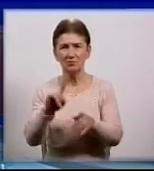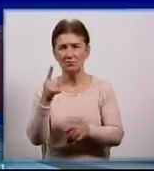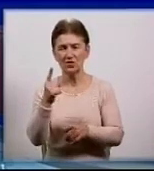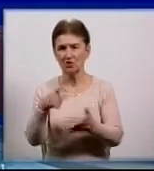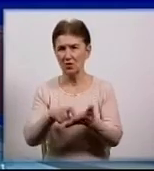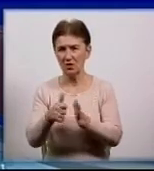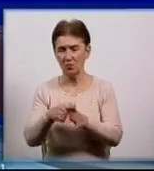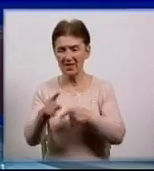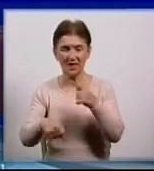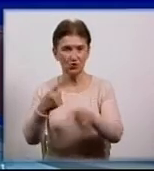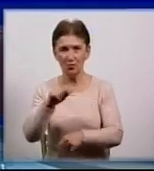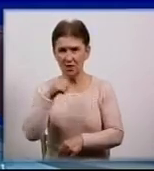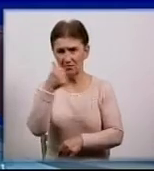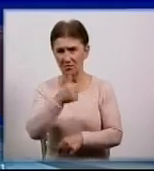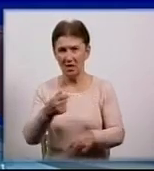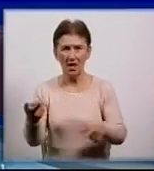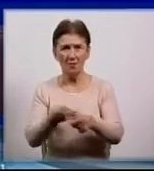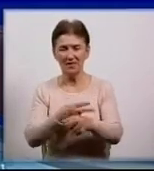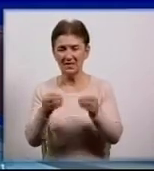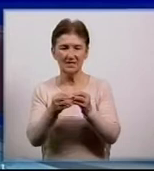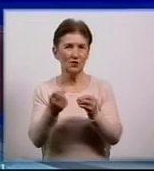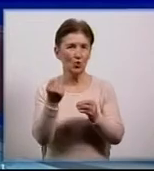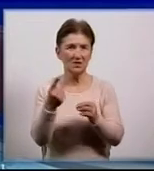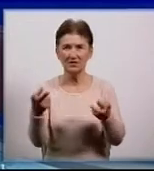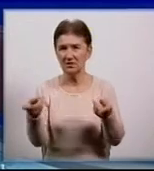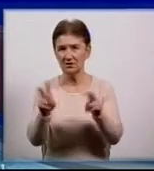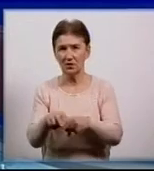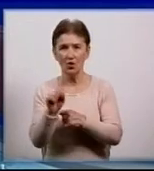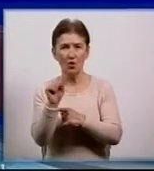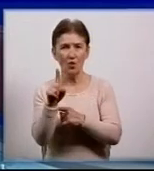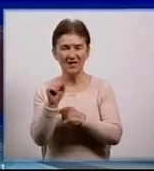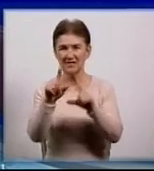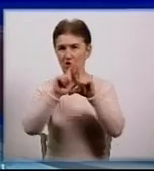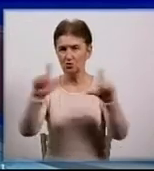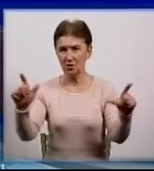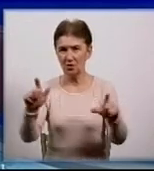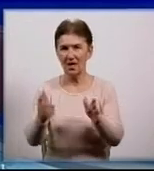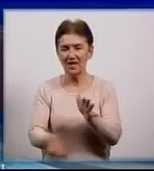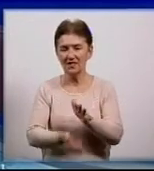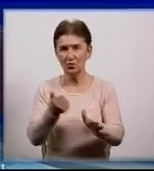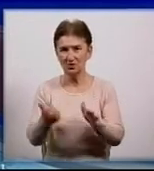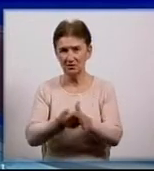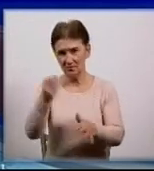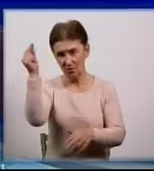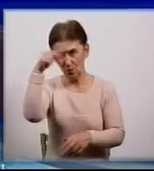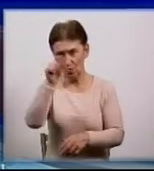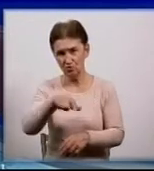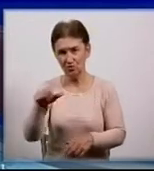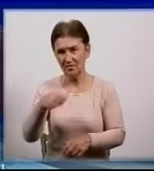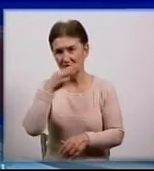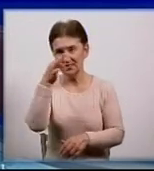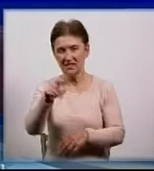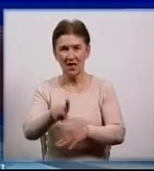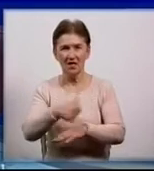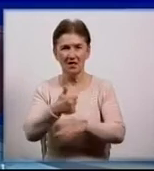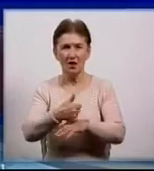наступному навчальному році без 10-11 класів залишається 11 шкіл. Причина недостатня кількість учнів, пояснила головна освітянка